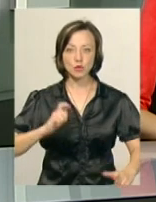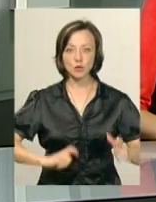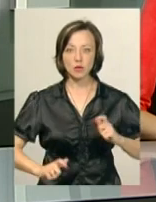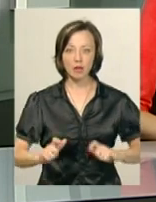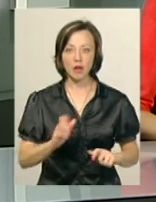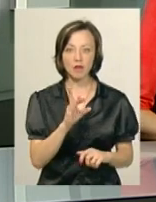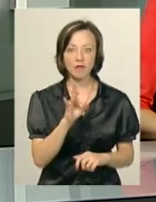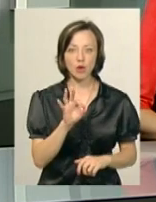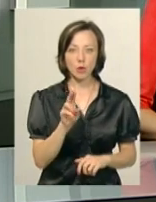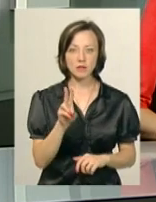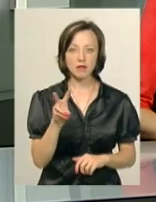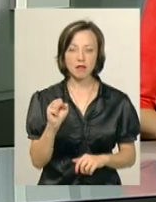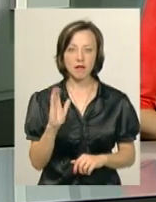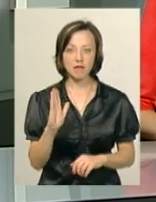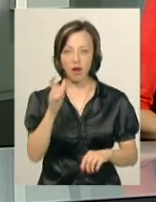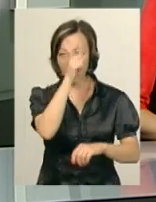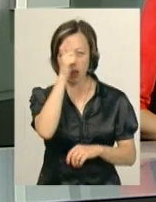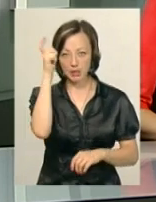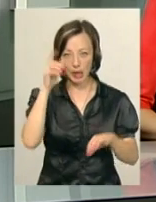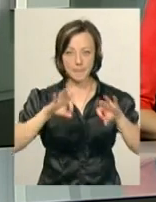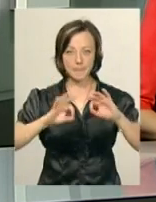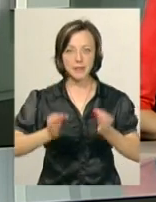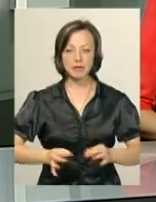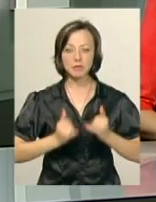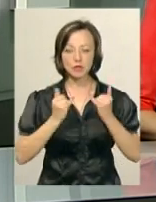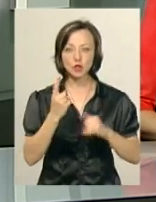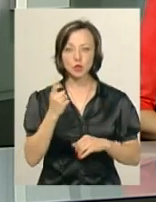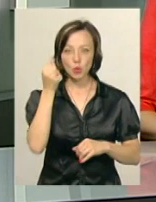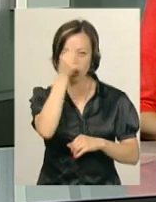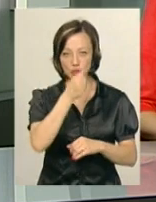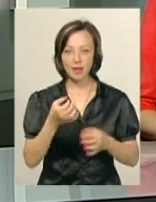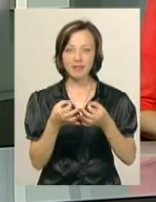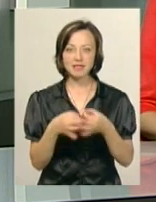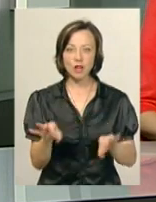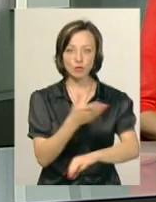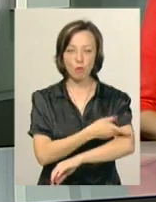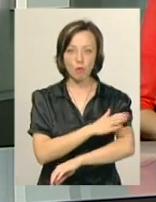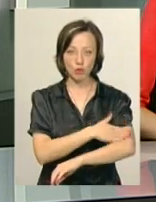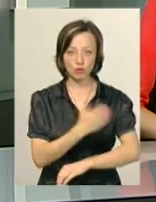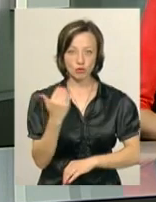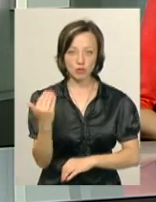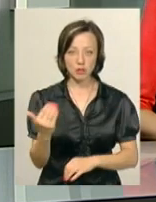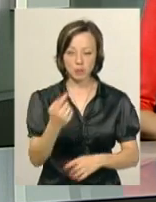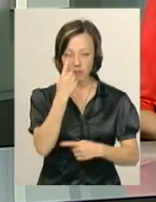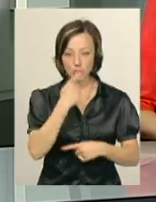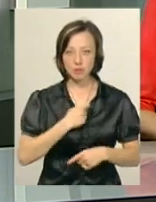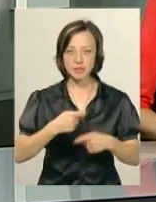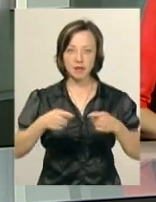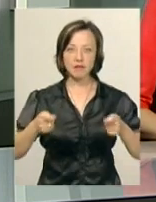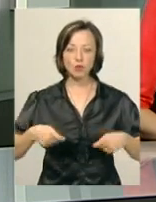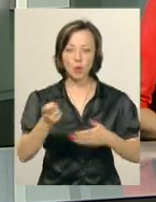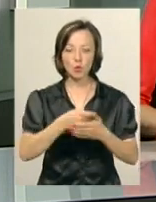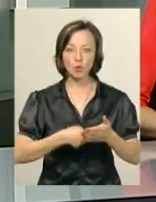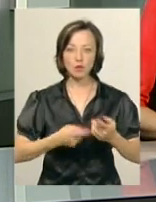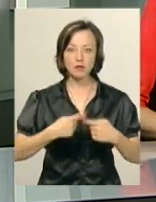Вроцлавської академії мистецтв. Вона присвячена сторіччю незалежності Польщі. Про це нам повідомила завідувач художнього відділу